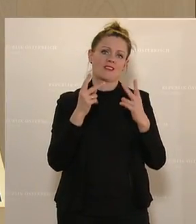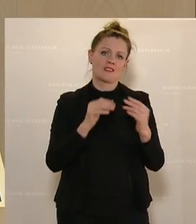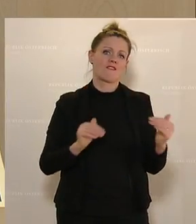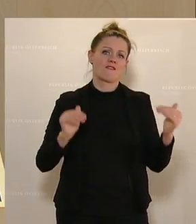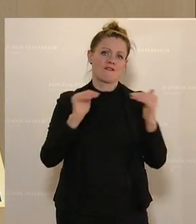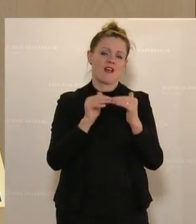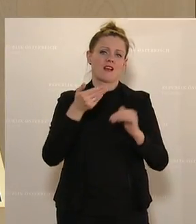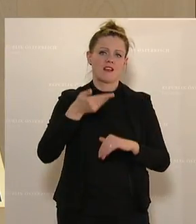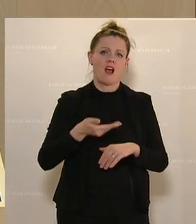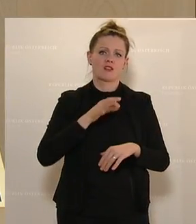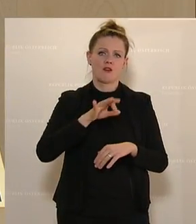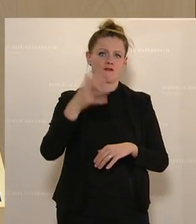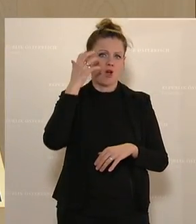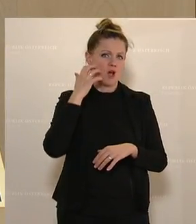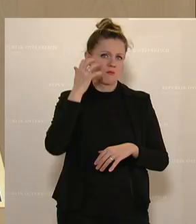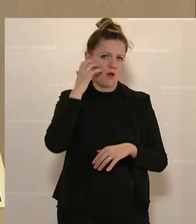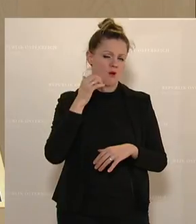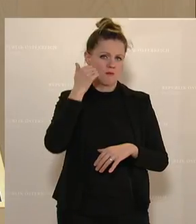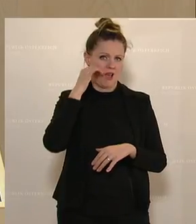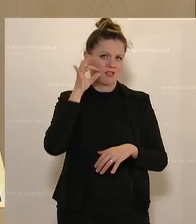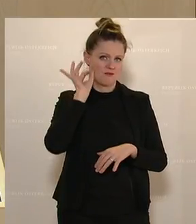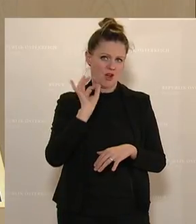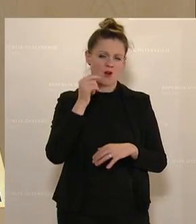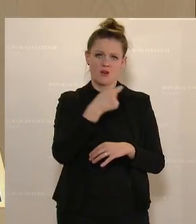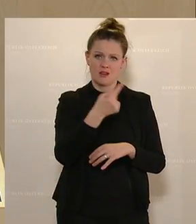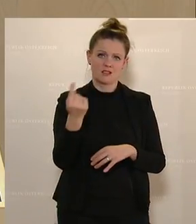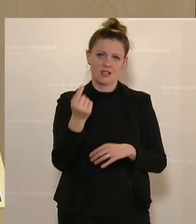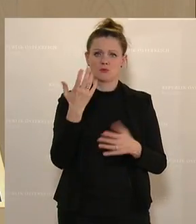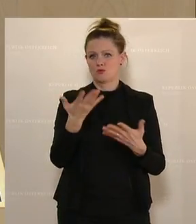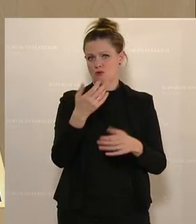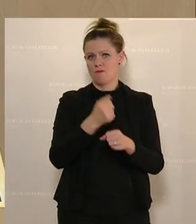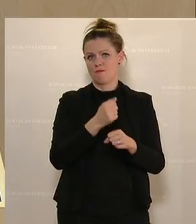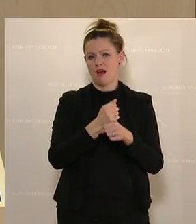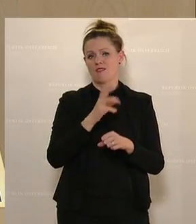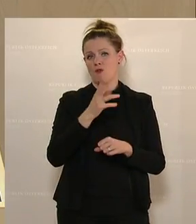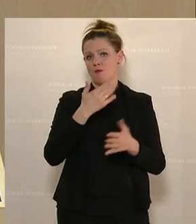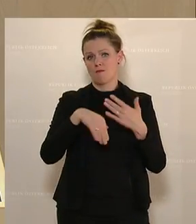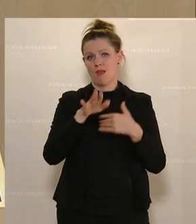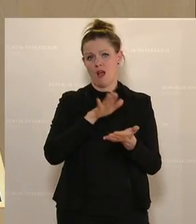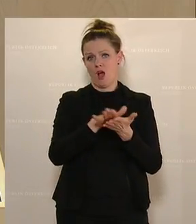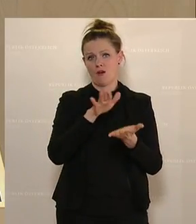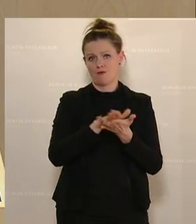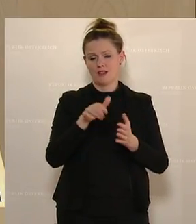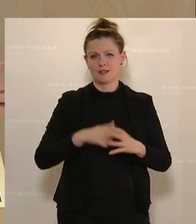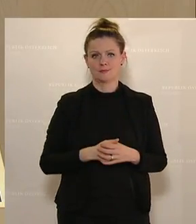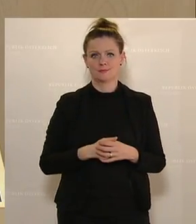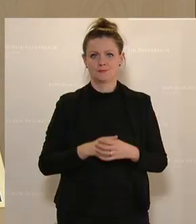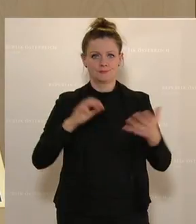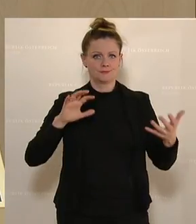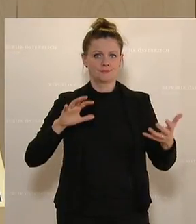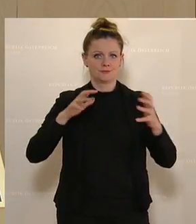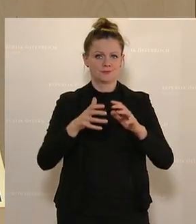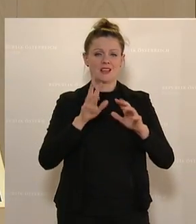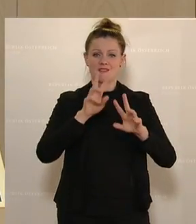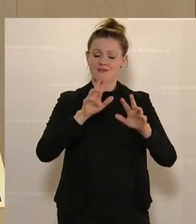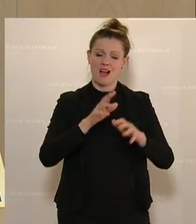faire Entlohnung für die Landwirte und für die Landwirtinnen gibt, die das hier ermöglichen, weil das natürlich sehr viel mehr Aufwand ist. Zusammenfassend,